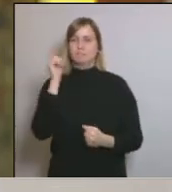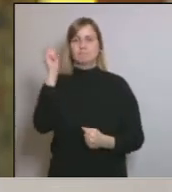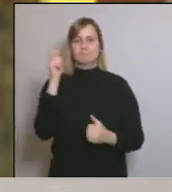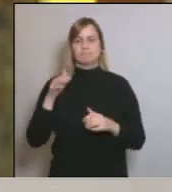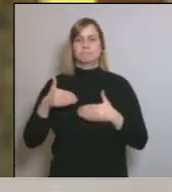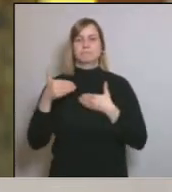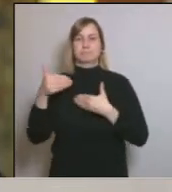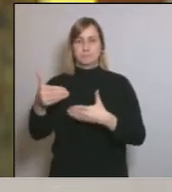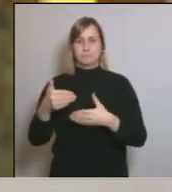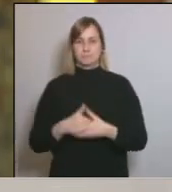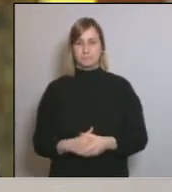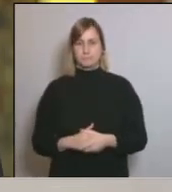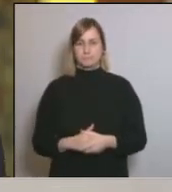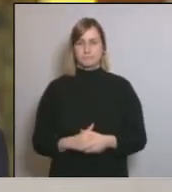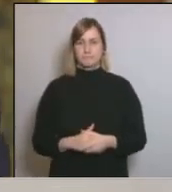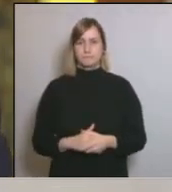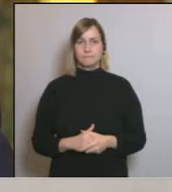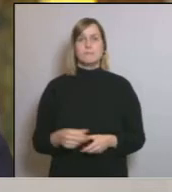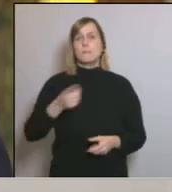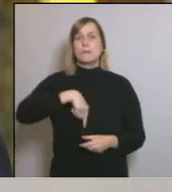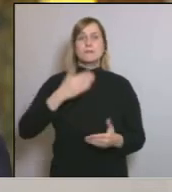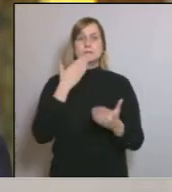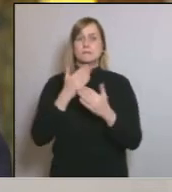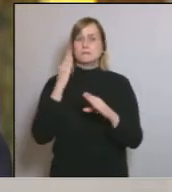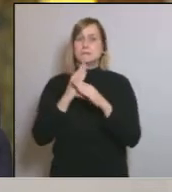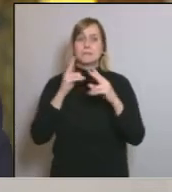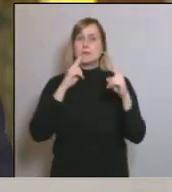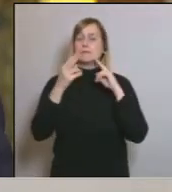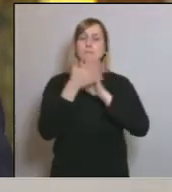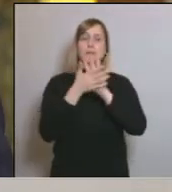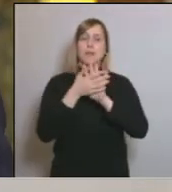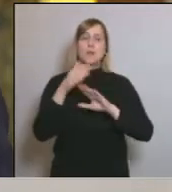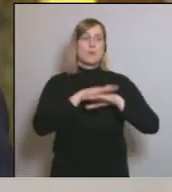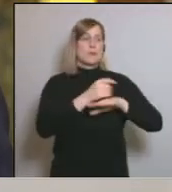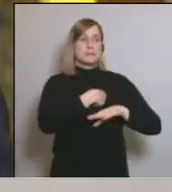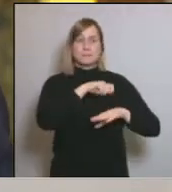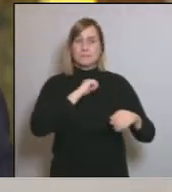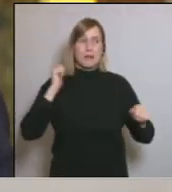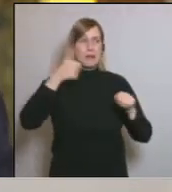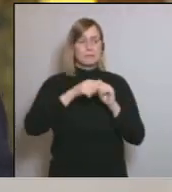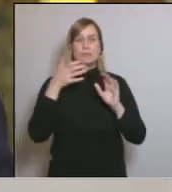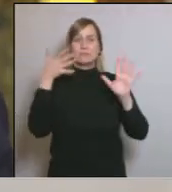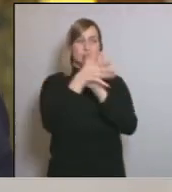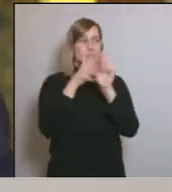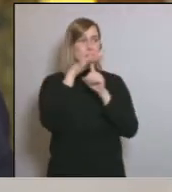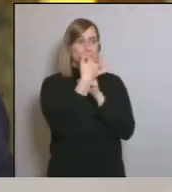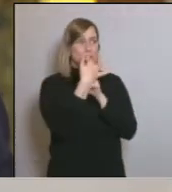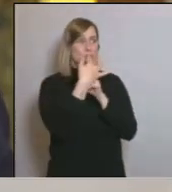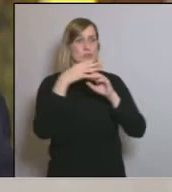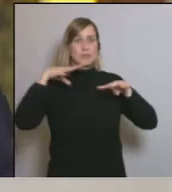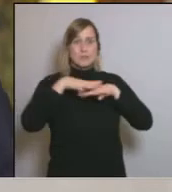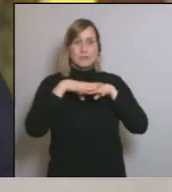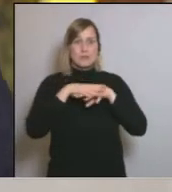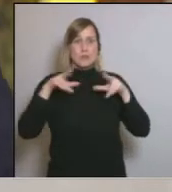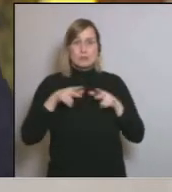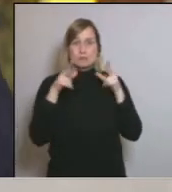Nosaltres, i perdoneu, ens hem adreçat sempre al govern espanyol explicant-nos quina era la situació del teixit social, econòmic